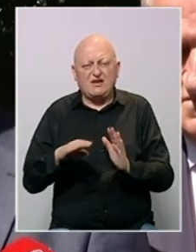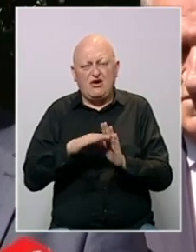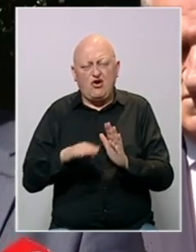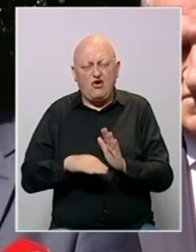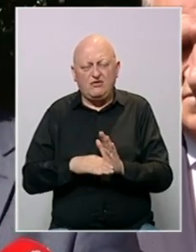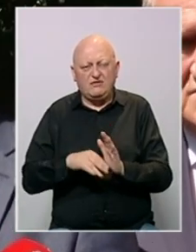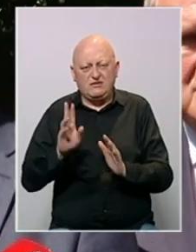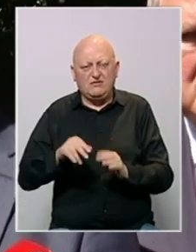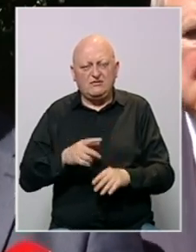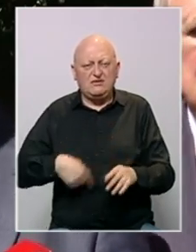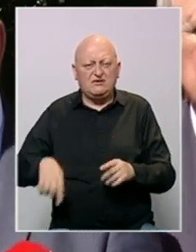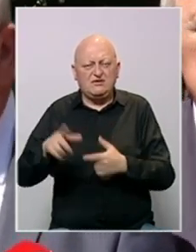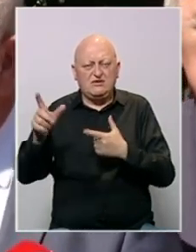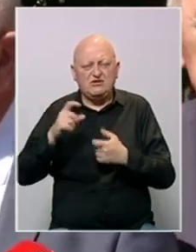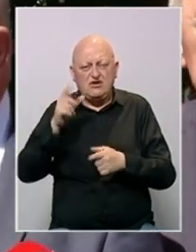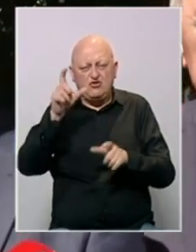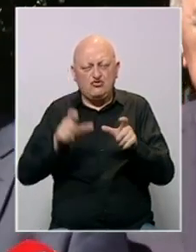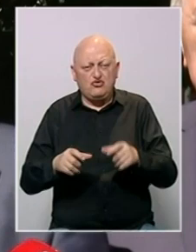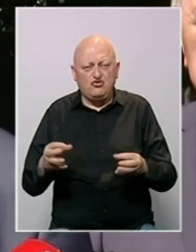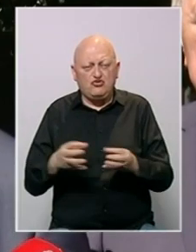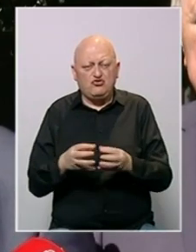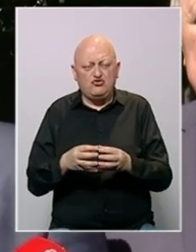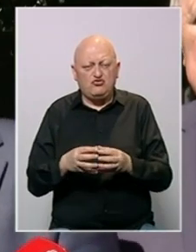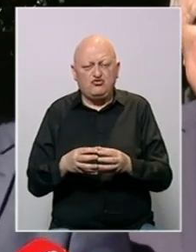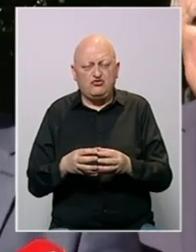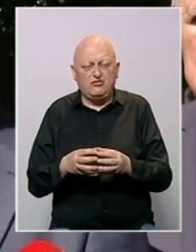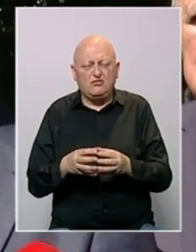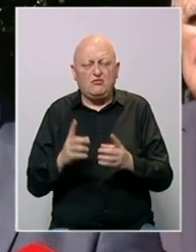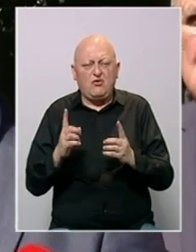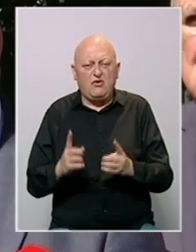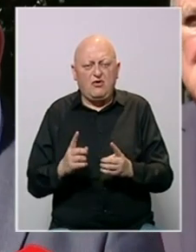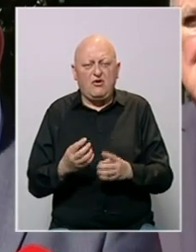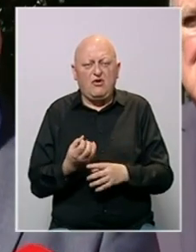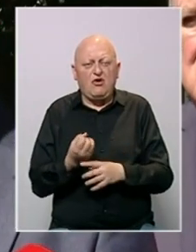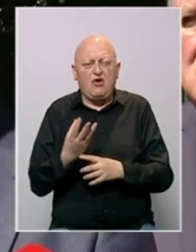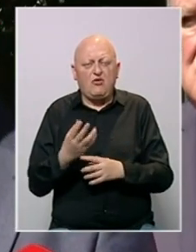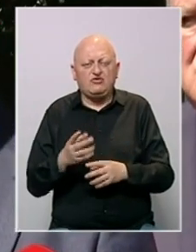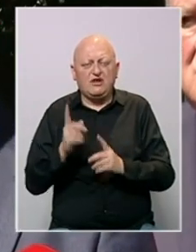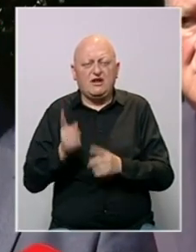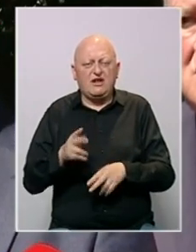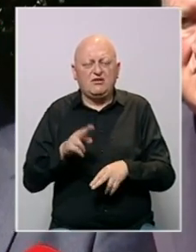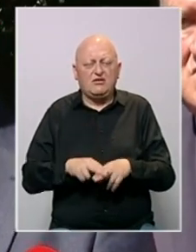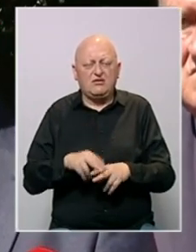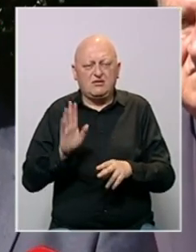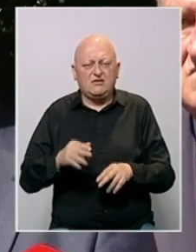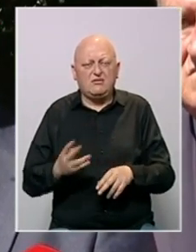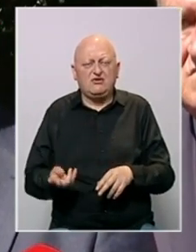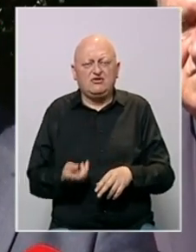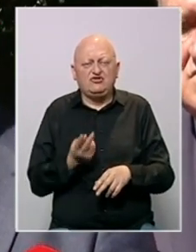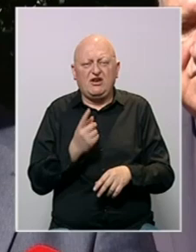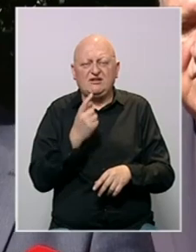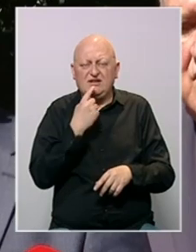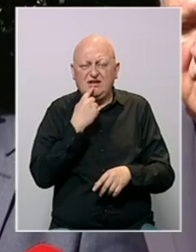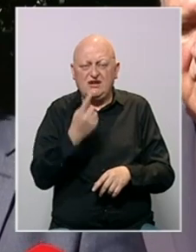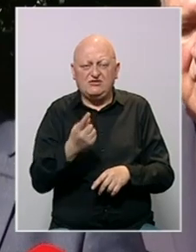pa čak i u čitavoj istoriji ljudskog društva postojali su običajno ratno pravo gdje je postojala čast i riječ